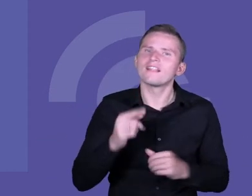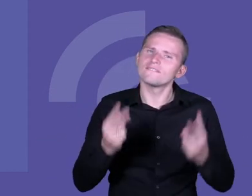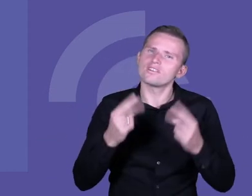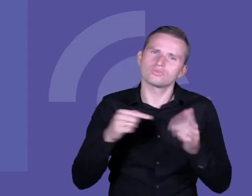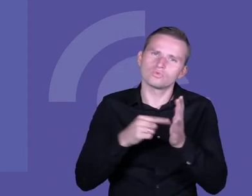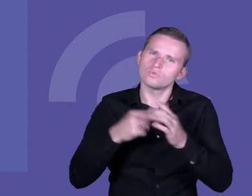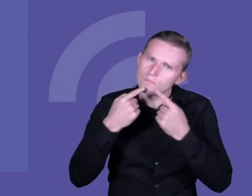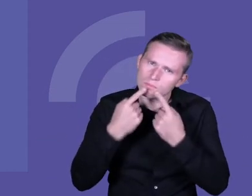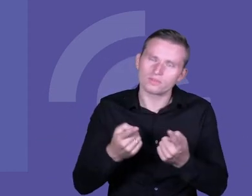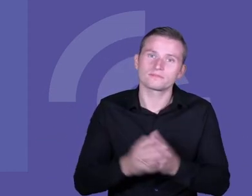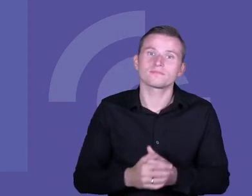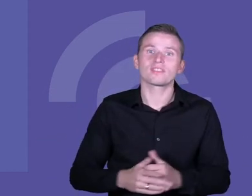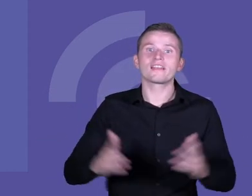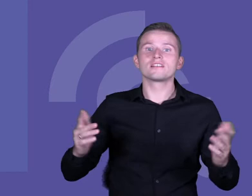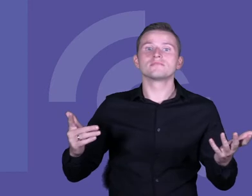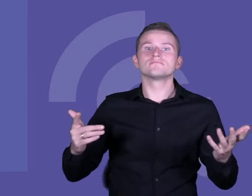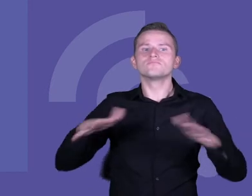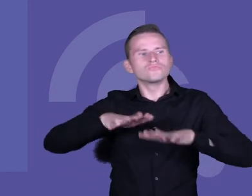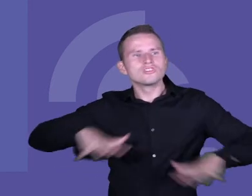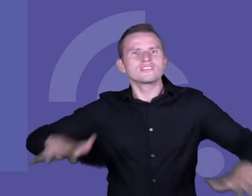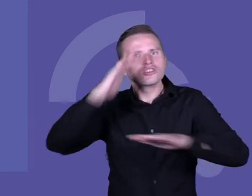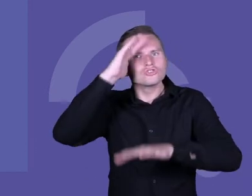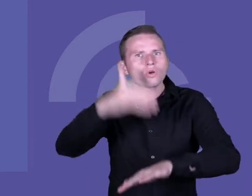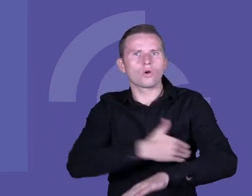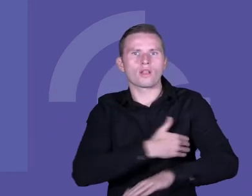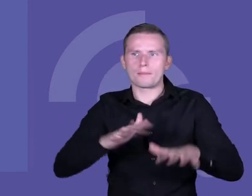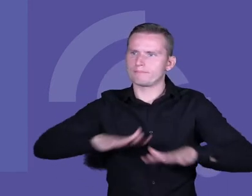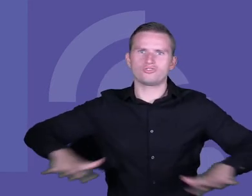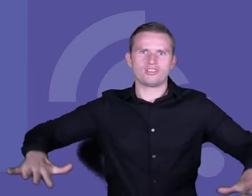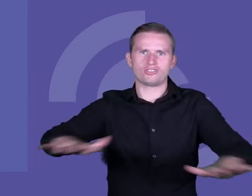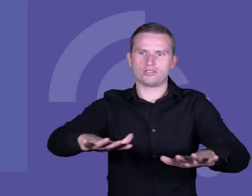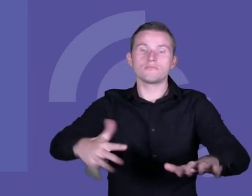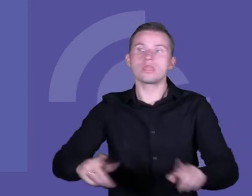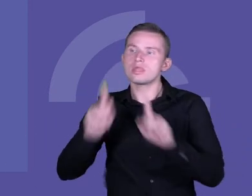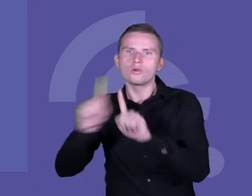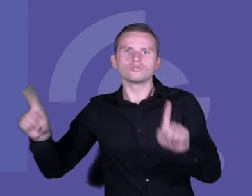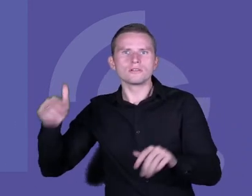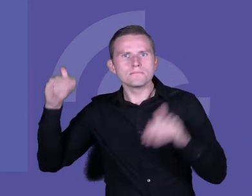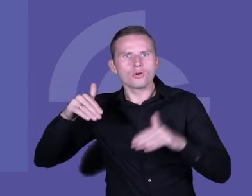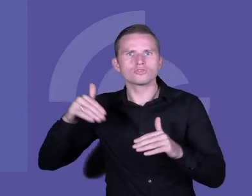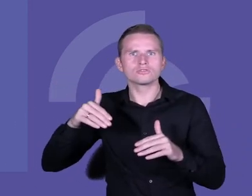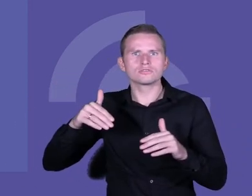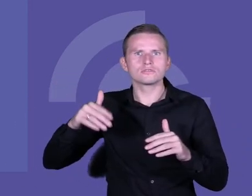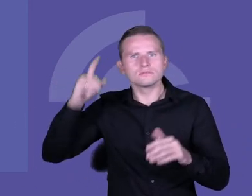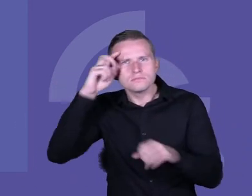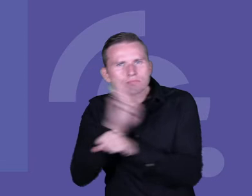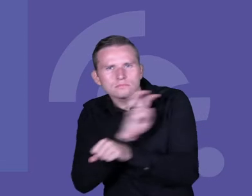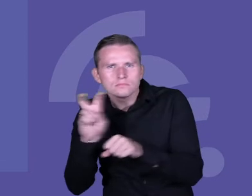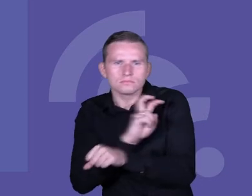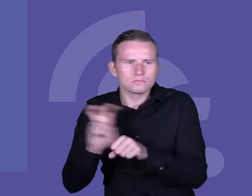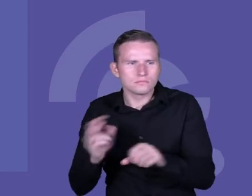jak przestrzeń szkolna staje się dla nas jeszcze jednym narzędziem w ręku nauczyciela, jak możemy świetnie dostosować ją do